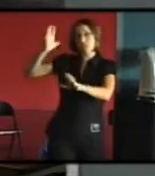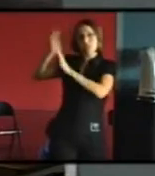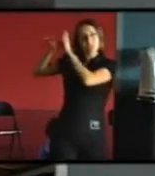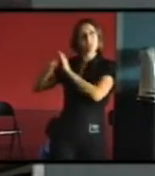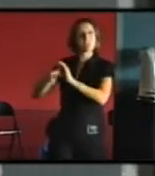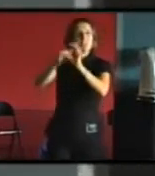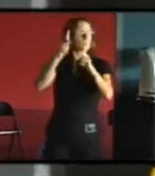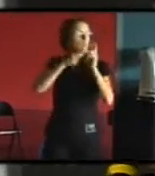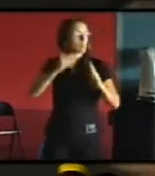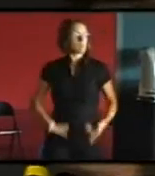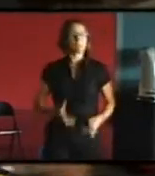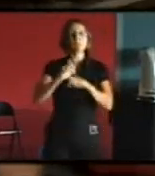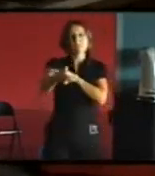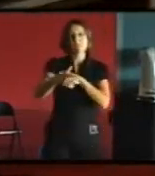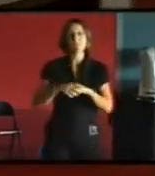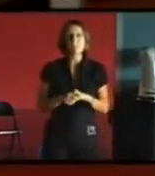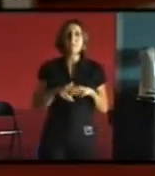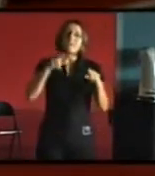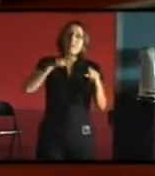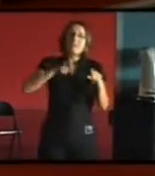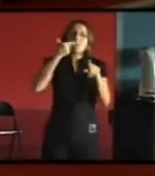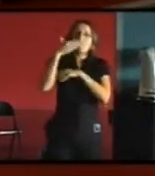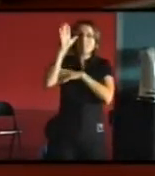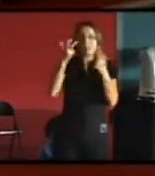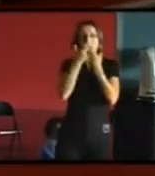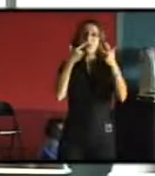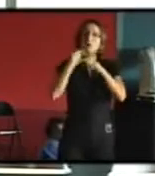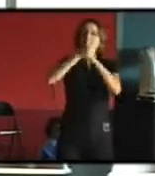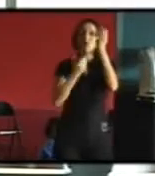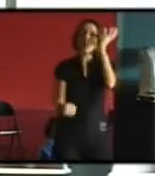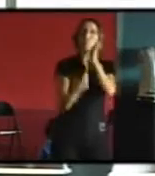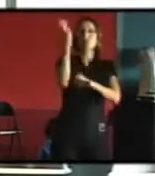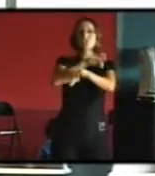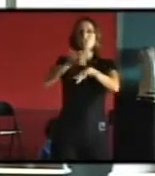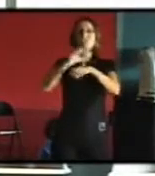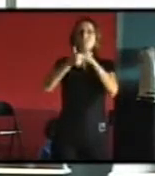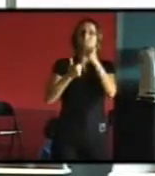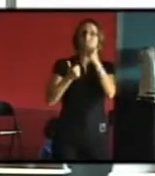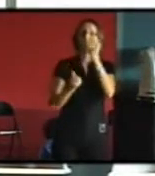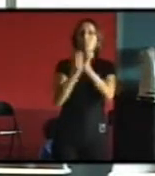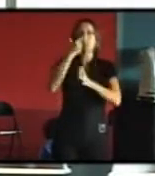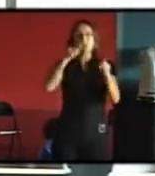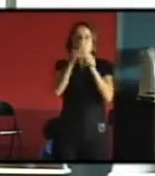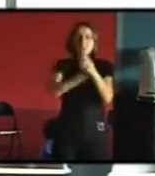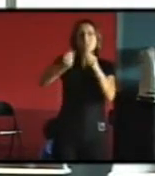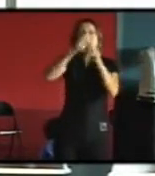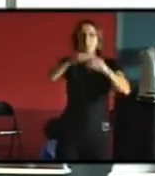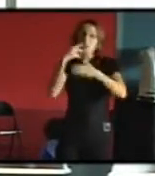s'empêcher d'avoir une nouvelle écriture architecturale et peut-être de fabriquer un nouveau patrimoine